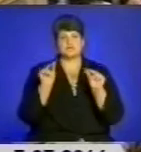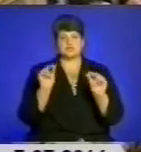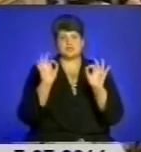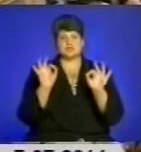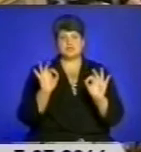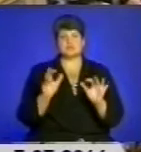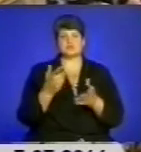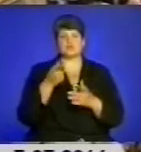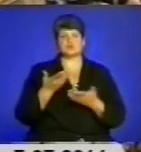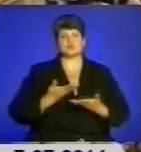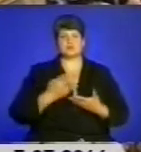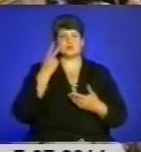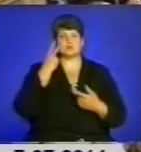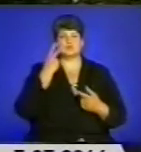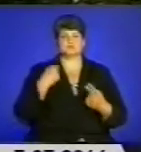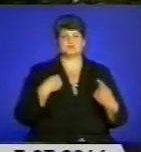жертва.